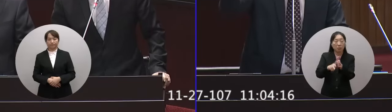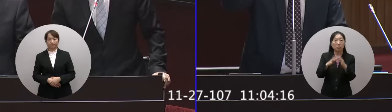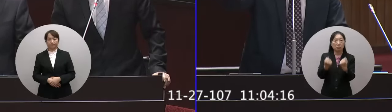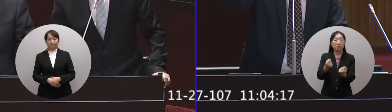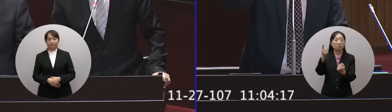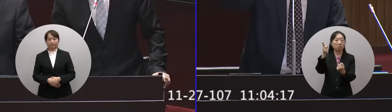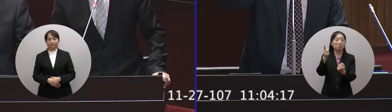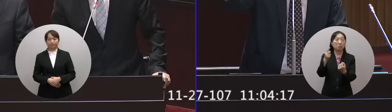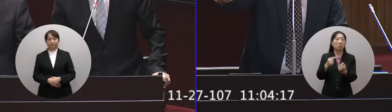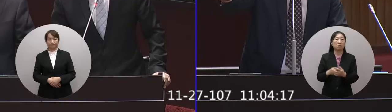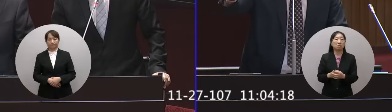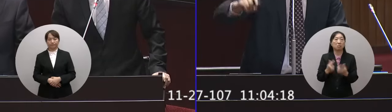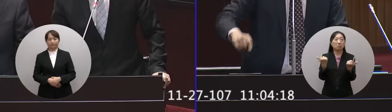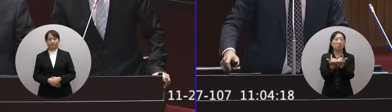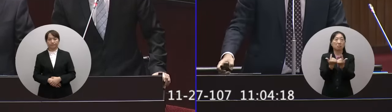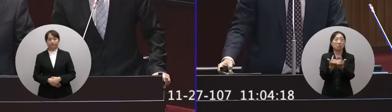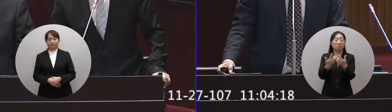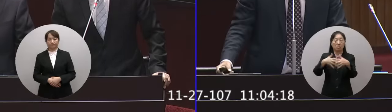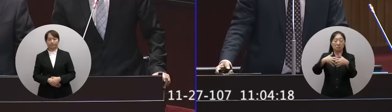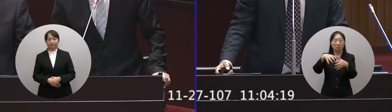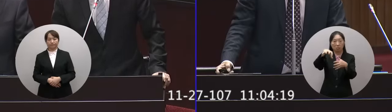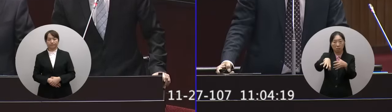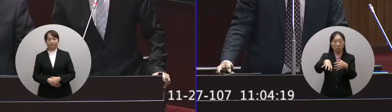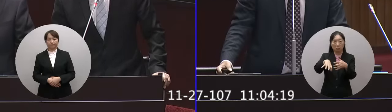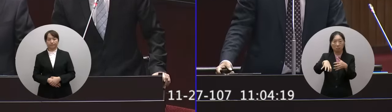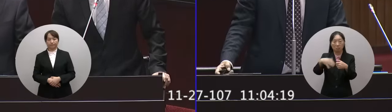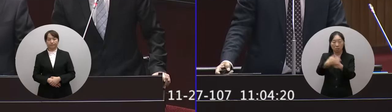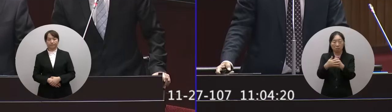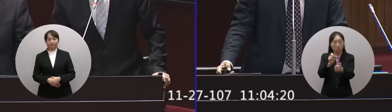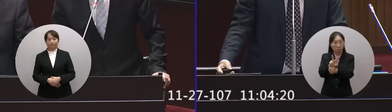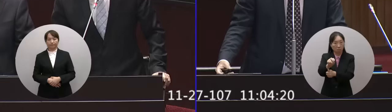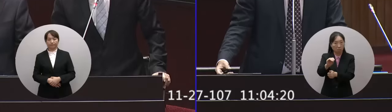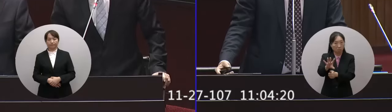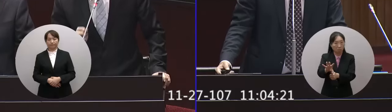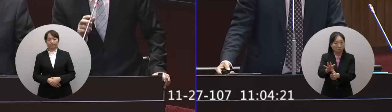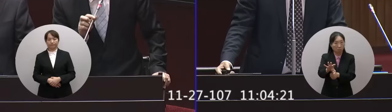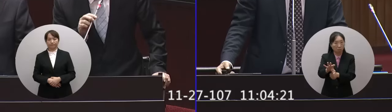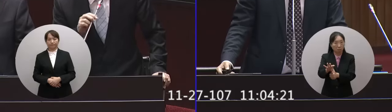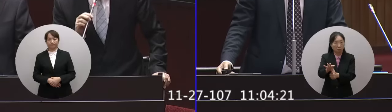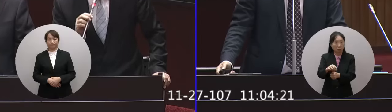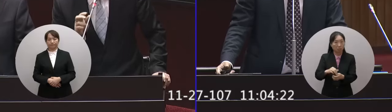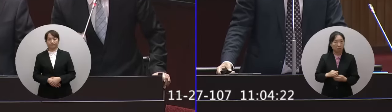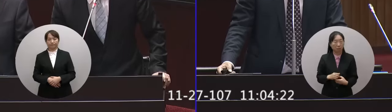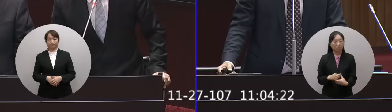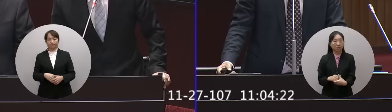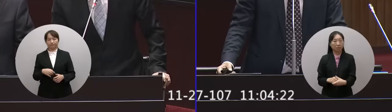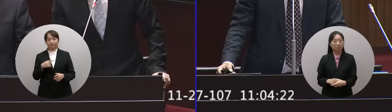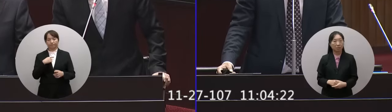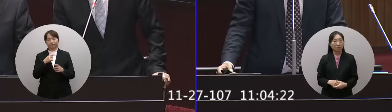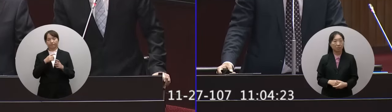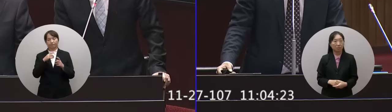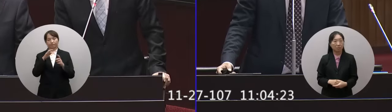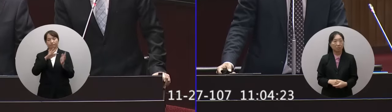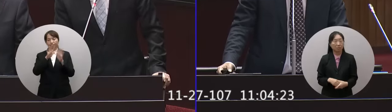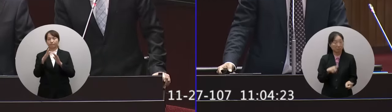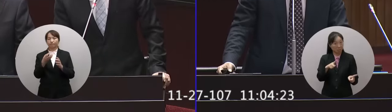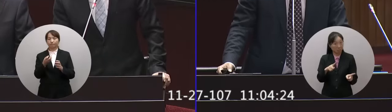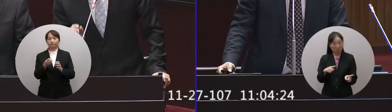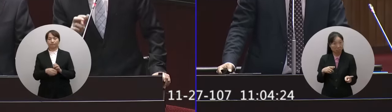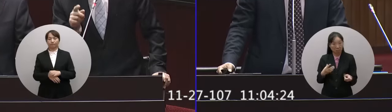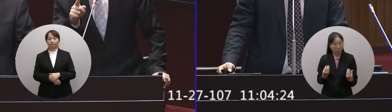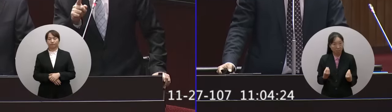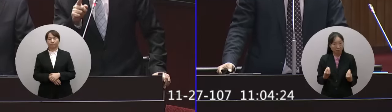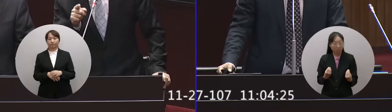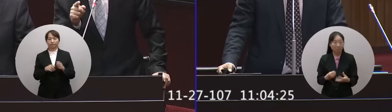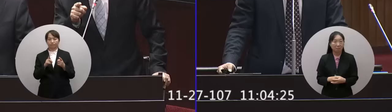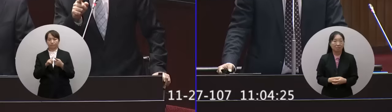機在台北的機場裡面進行六年大保養有還是沒有嗯我了解是沒有你了解是沒有